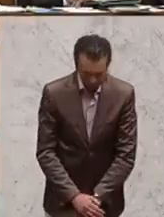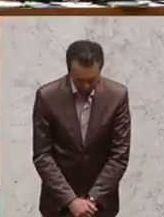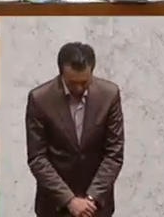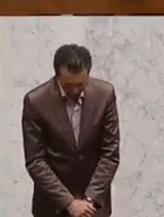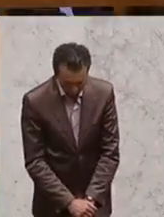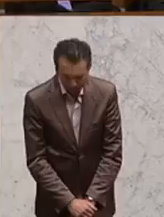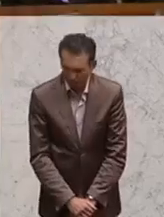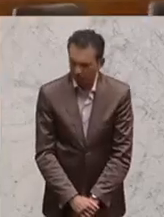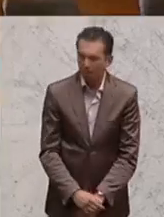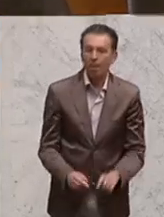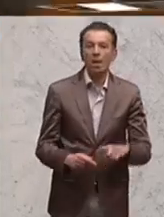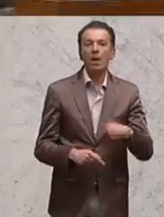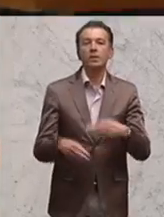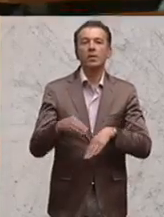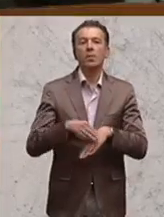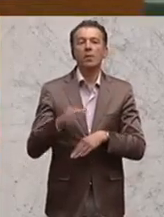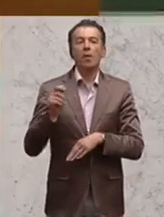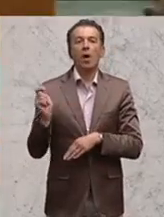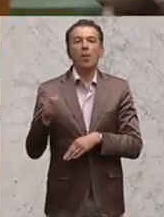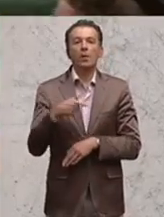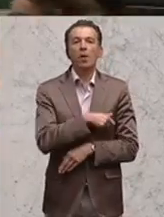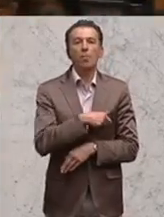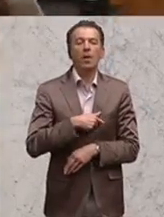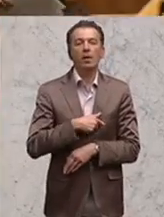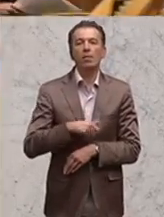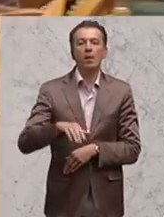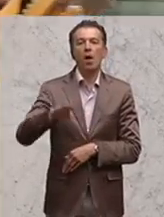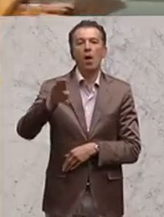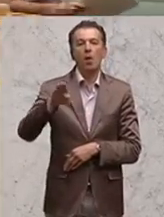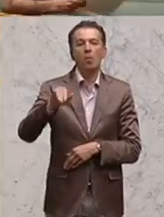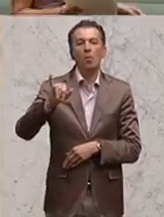Als Nächste zu Wort gemeldet, Frau Abgeordnete Mag. Birgit Schatz, bitte.